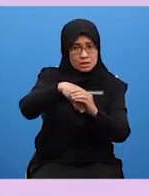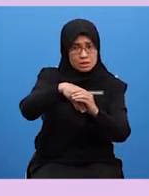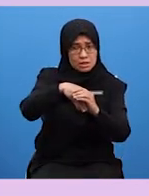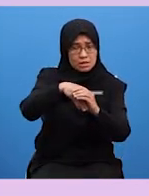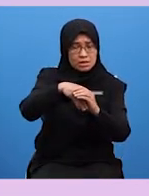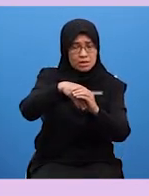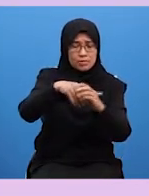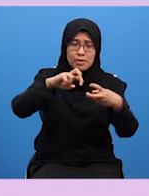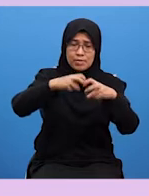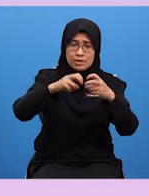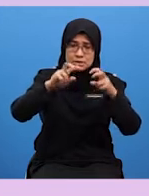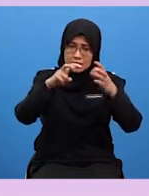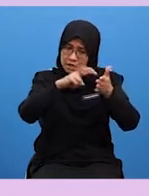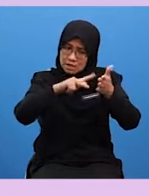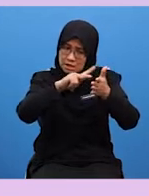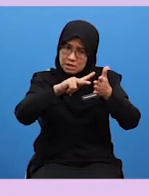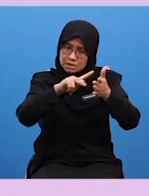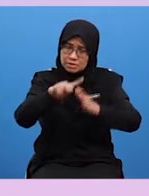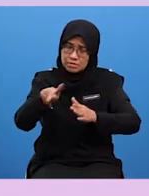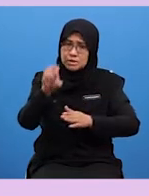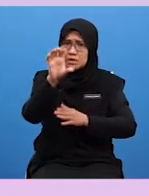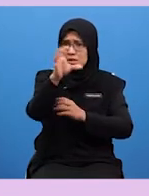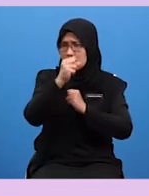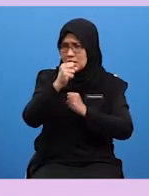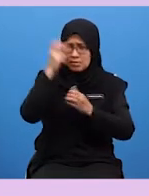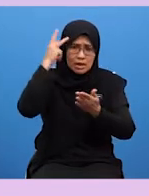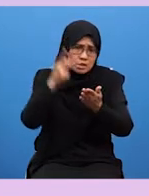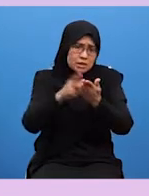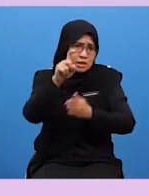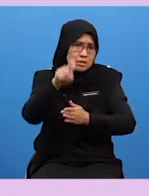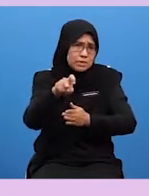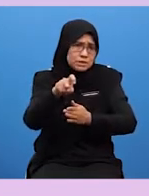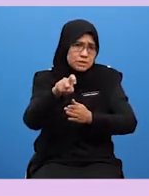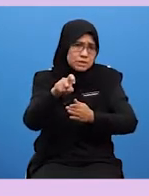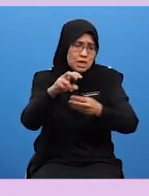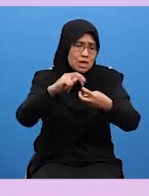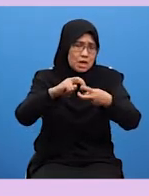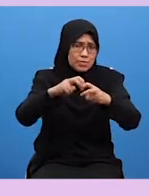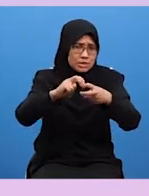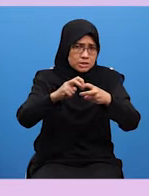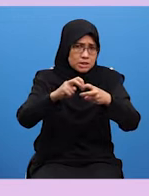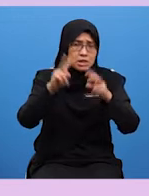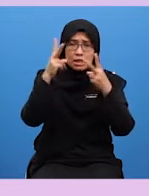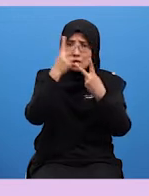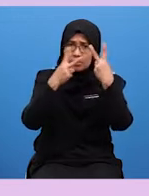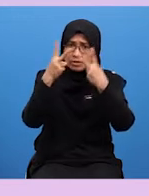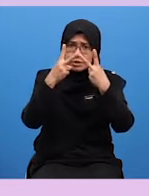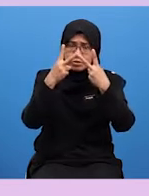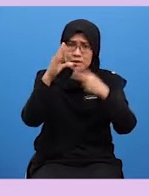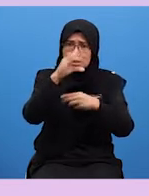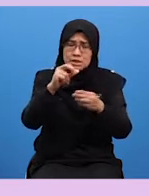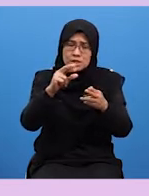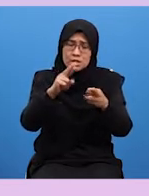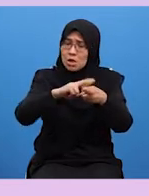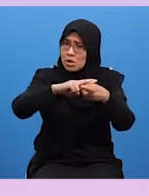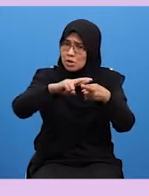Pelajar seharusnya dapat mengenalpasti Permasalahan visual dan rumusan penyelesaian Sesuai dengan